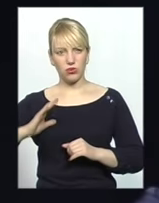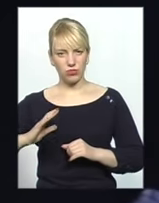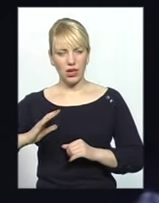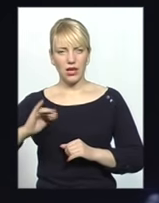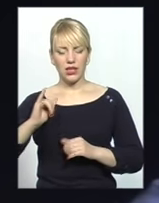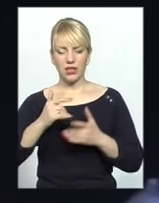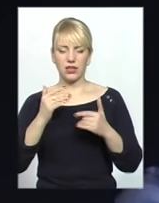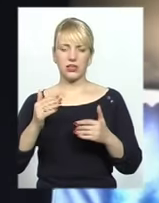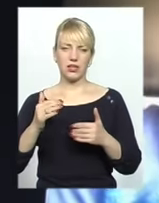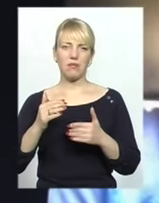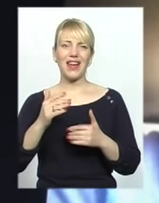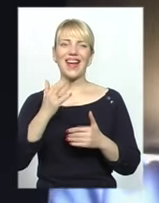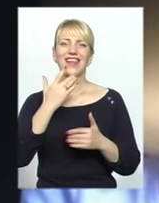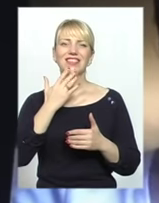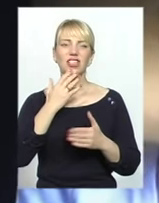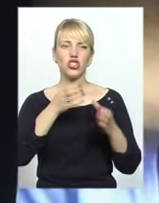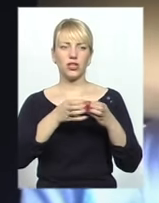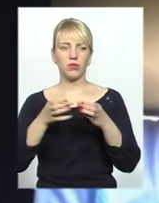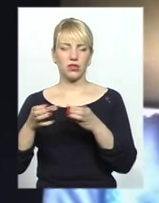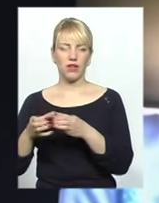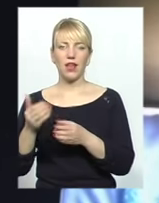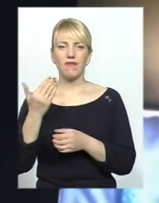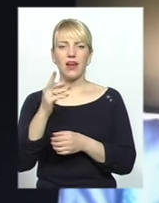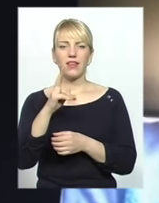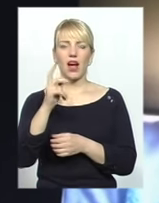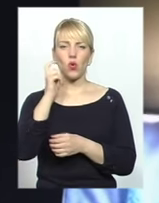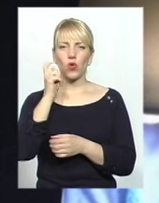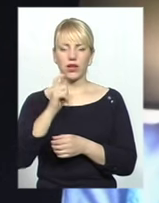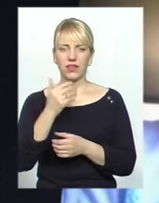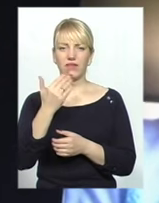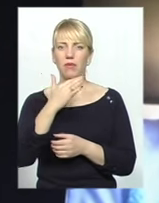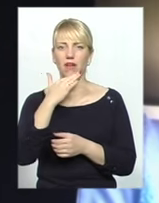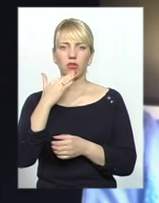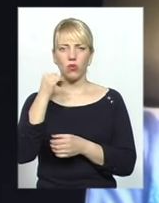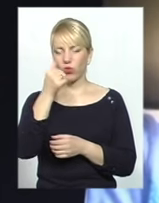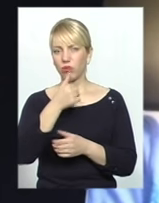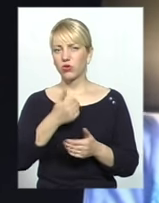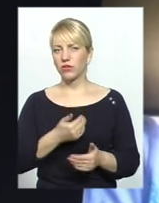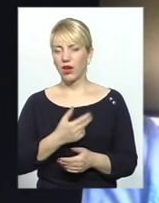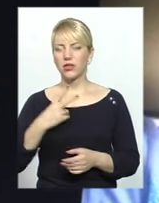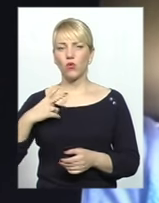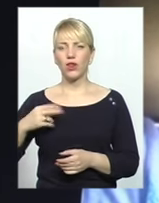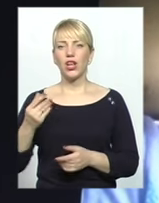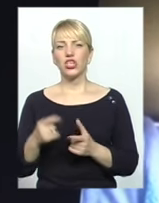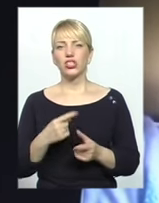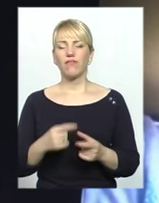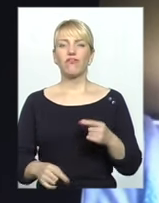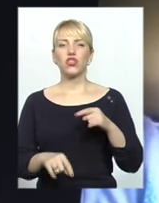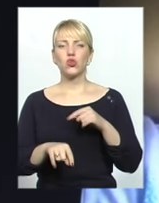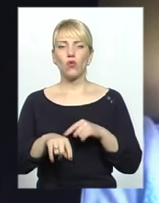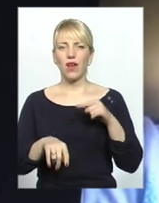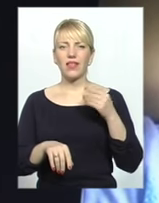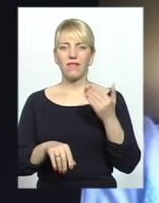етнічними слоями. Ви як українка, яка проживає вже не один рік у Франції, чи відчували ви дискримінацію